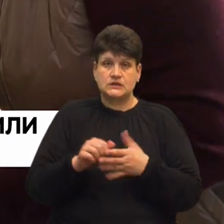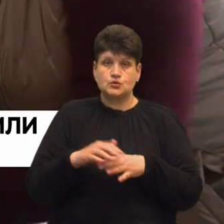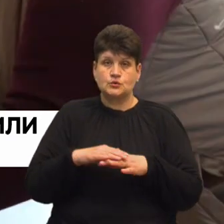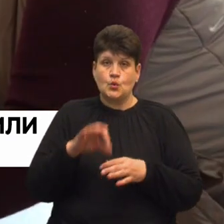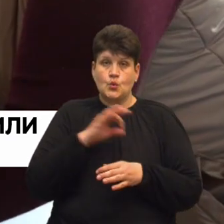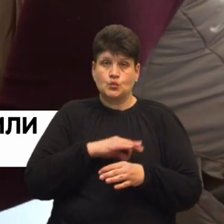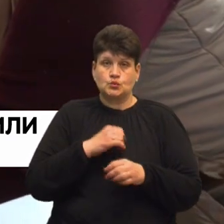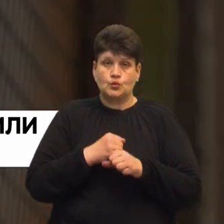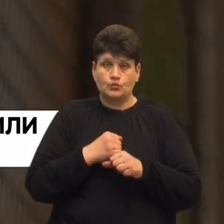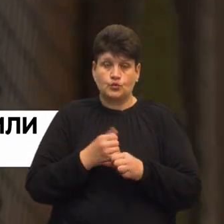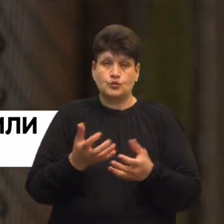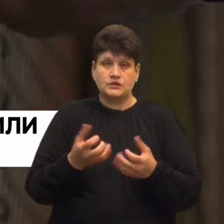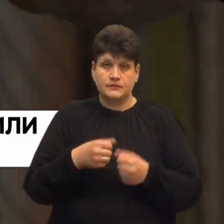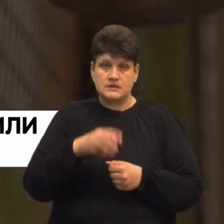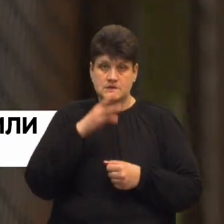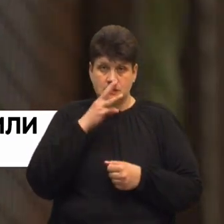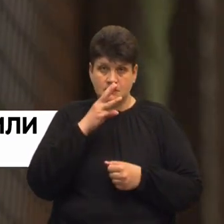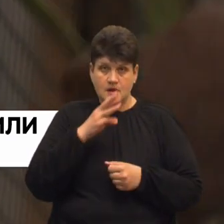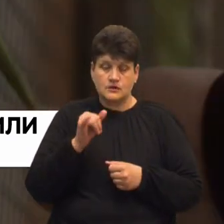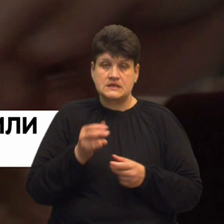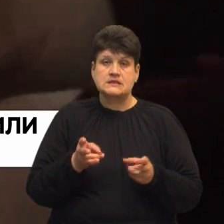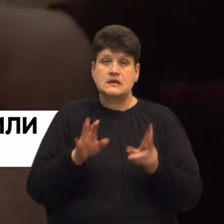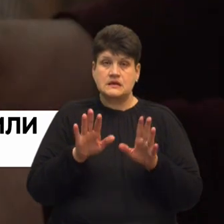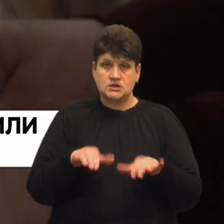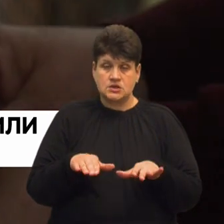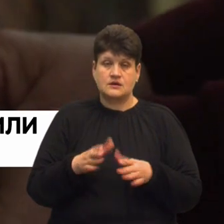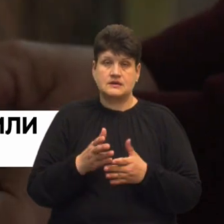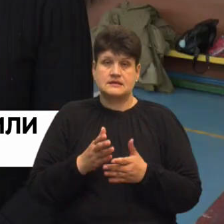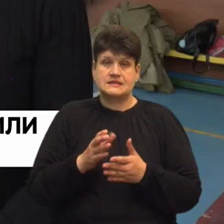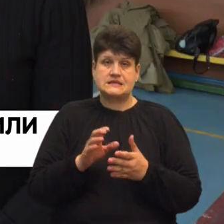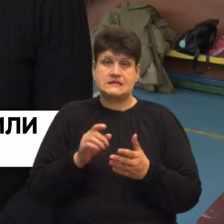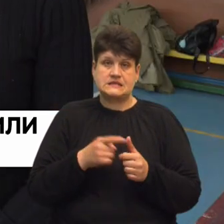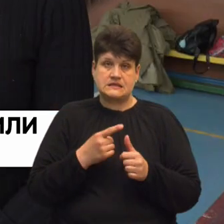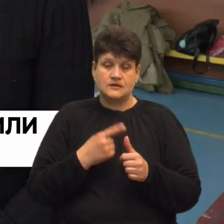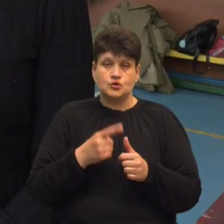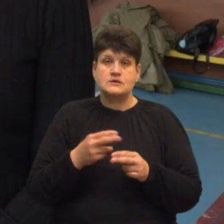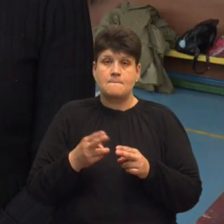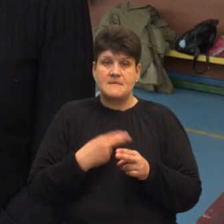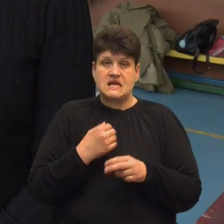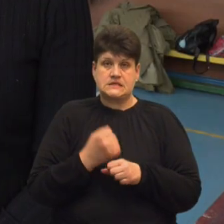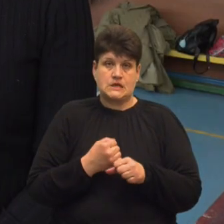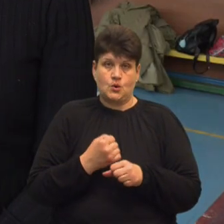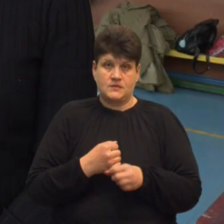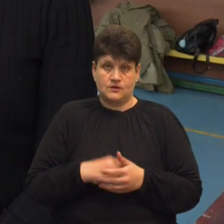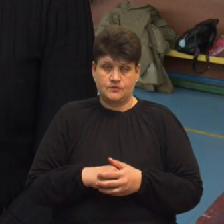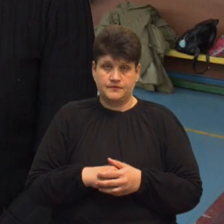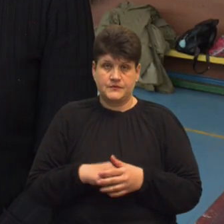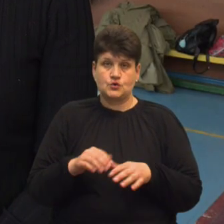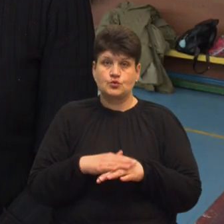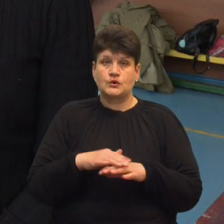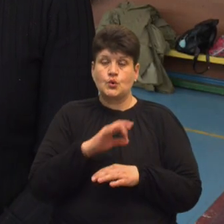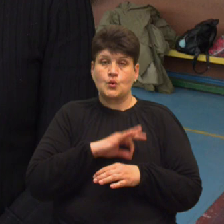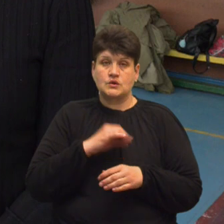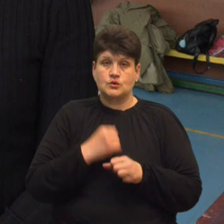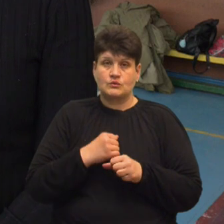корисних роботах, отримують заробітну плату та залишають за собою статус безробітного, каже Наталія Бридж. Суспільно корисні роботи